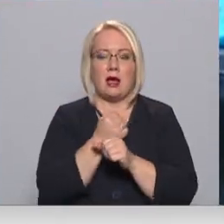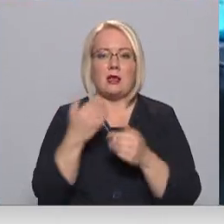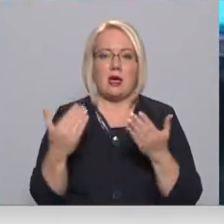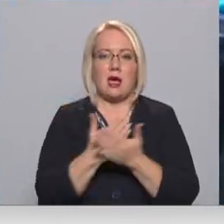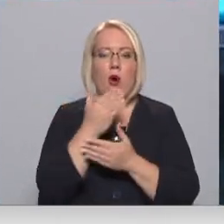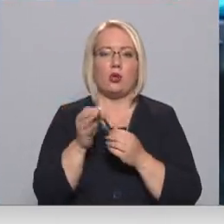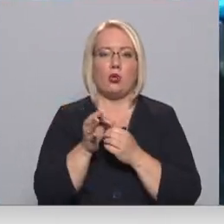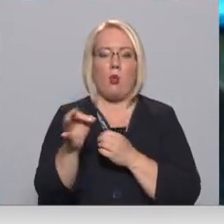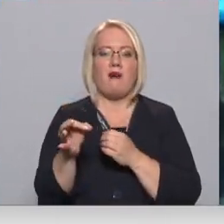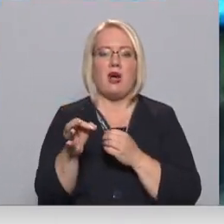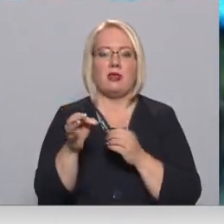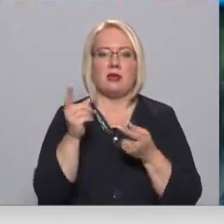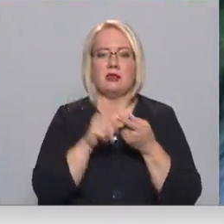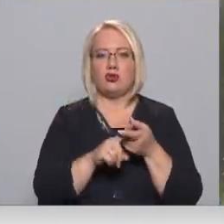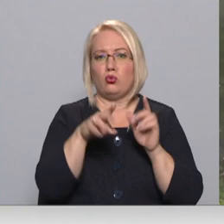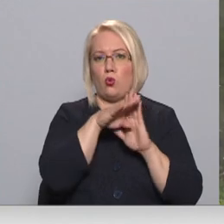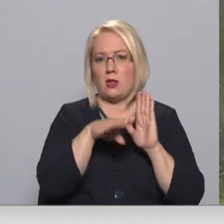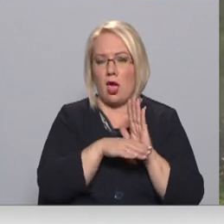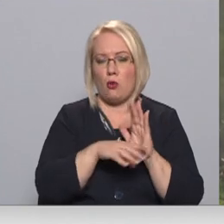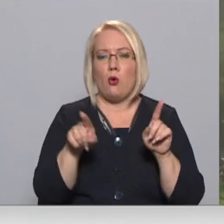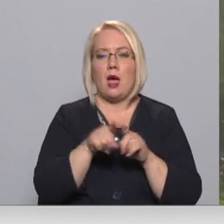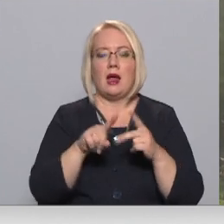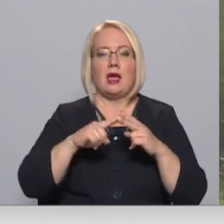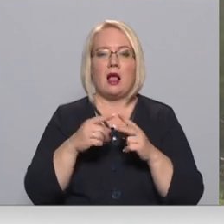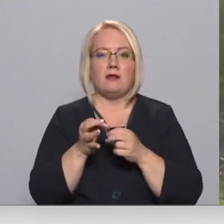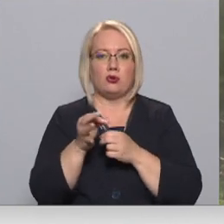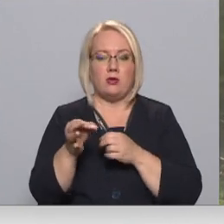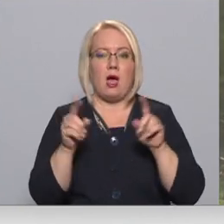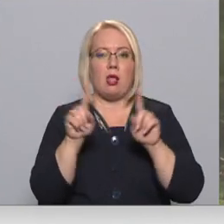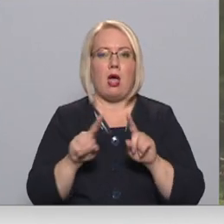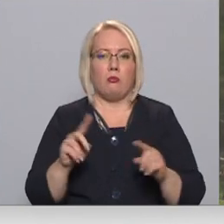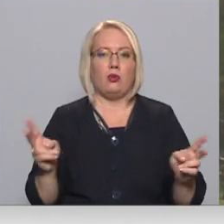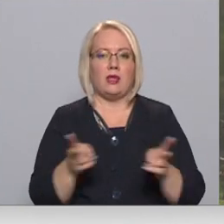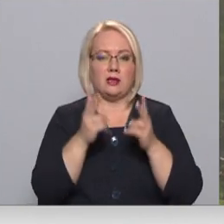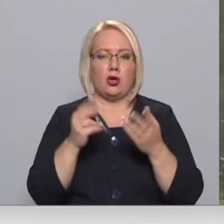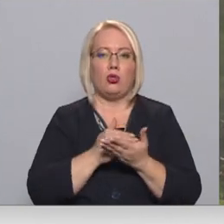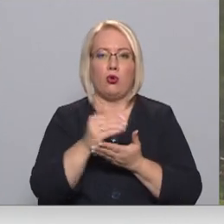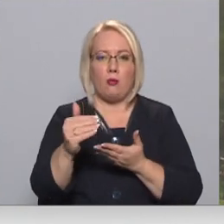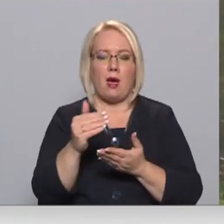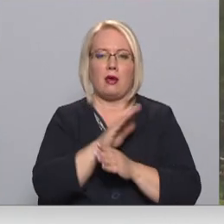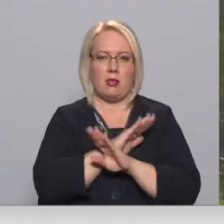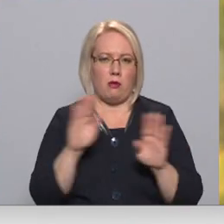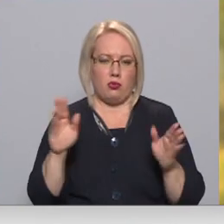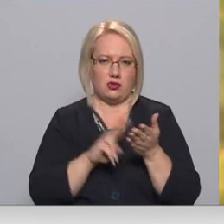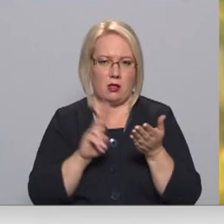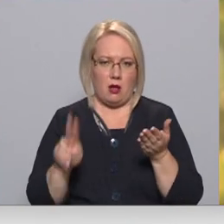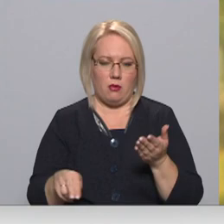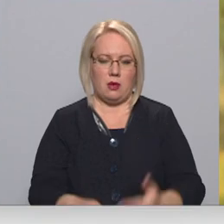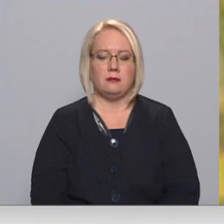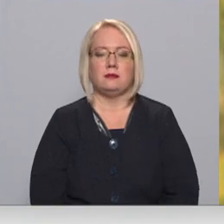novadu sēstušie noteikumi un iespējams, ka arī Jaugavas novadā lapu decināšana turpmāk netikšot pieļaut.